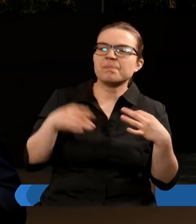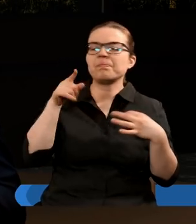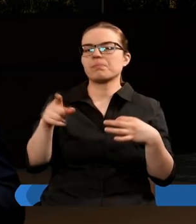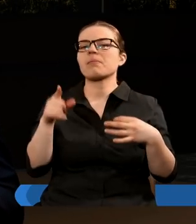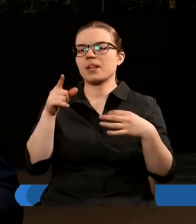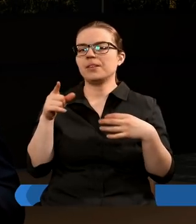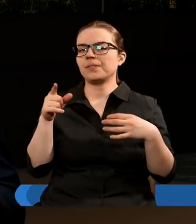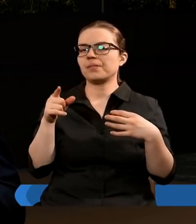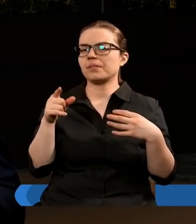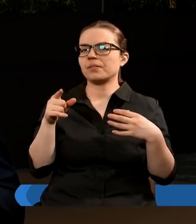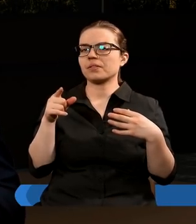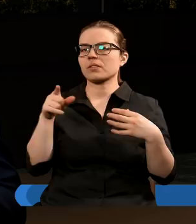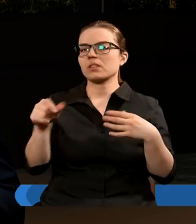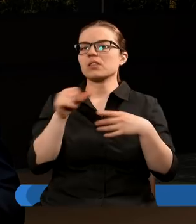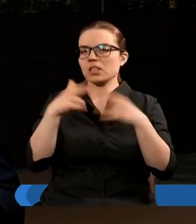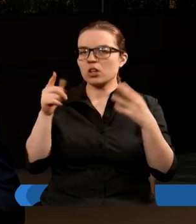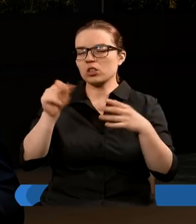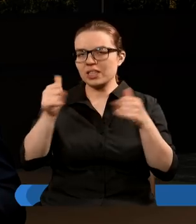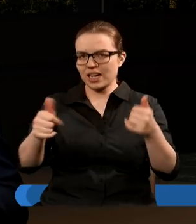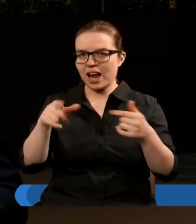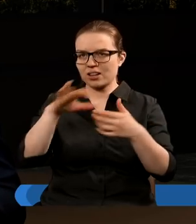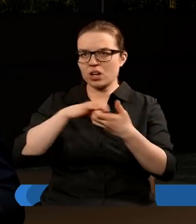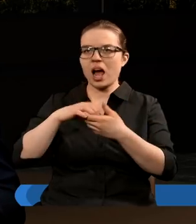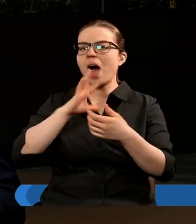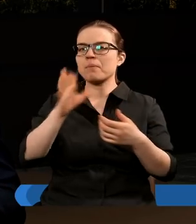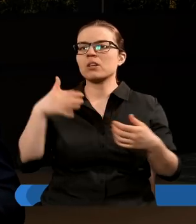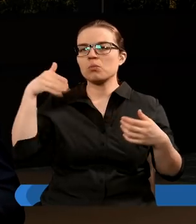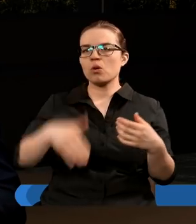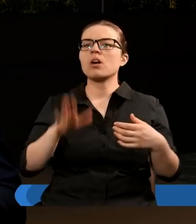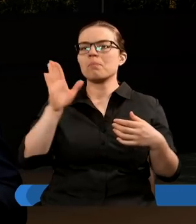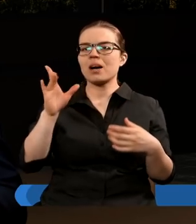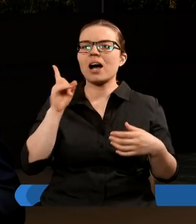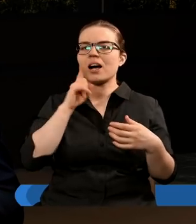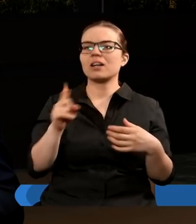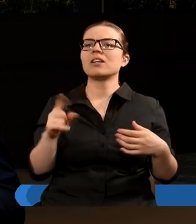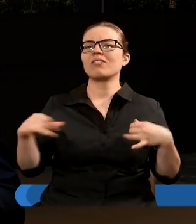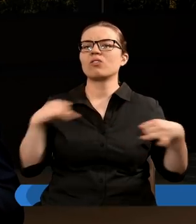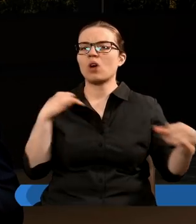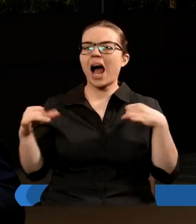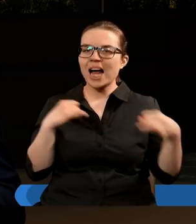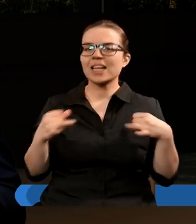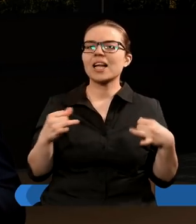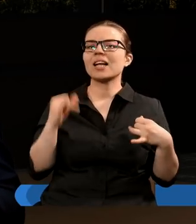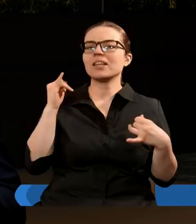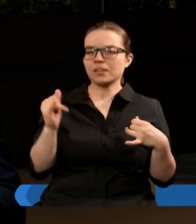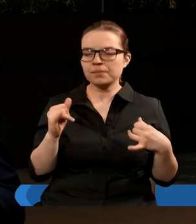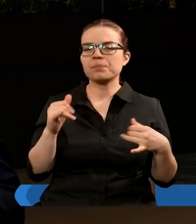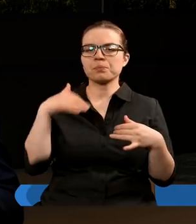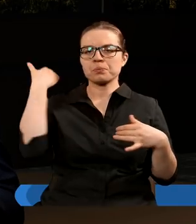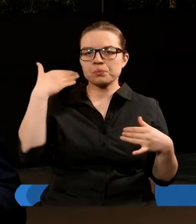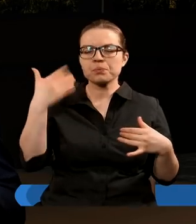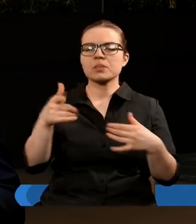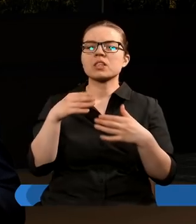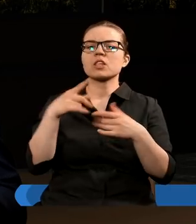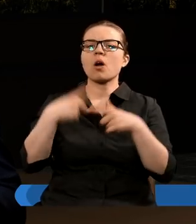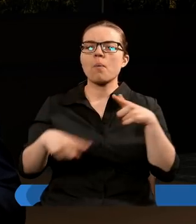postaci Ameryki Północnej, Stanów Zjednoczonych, Ameryki Północnej, rzeczywiście ma władzę i dyktuje politykę,